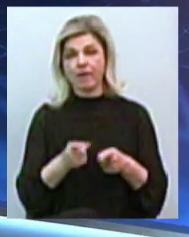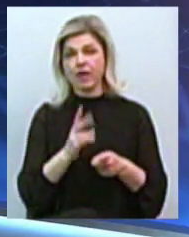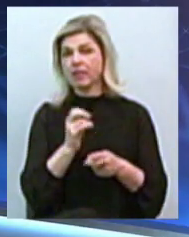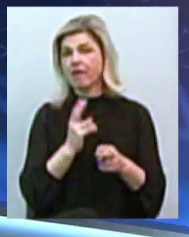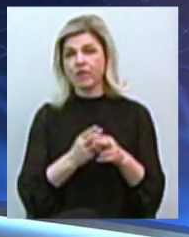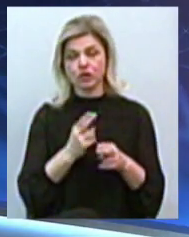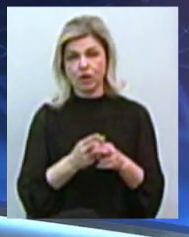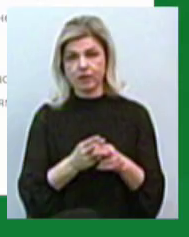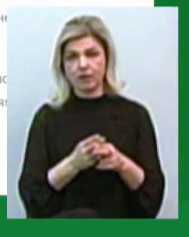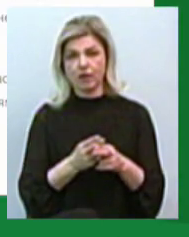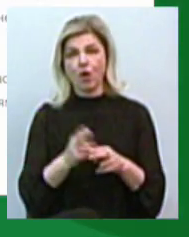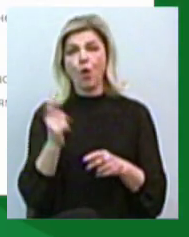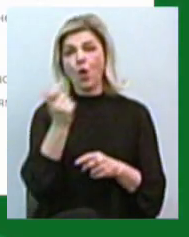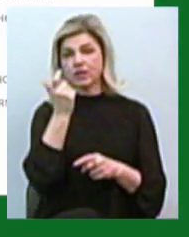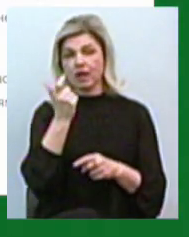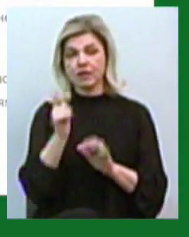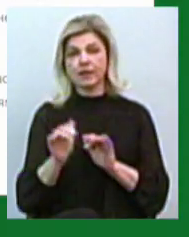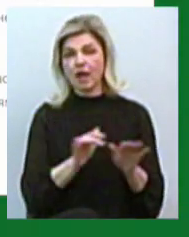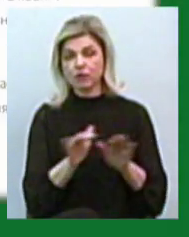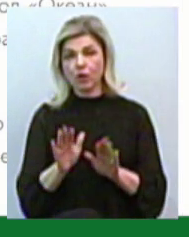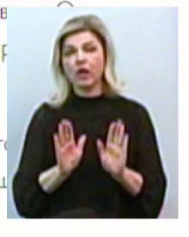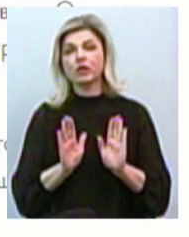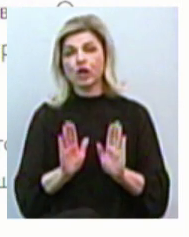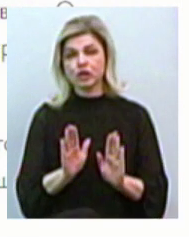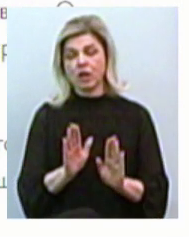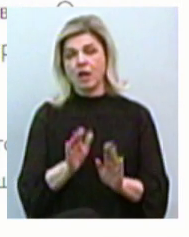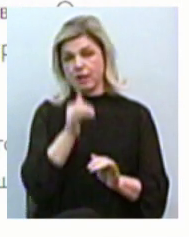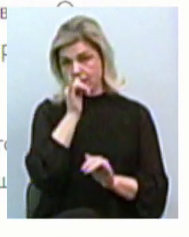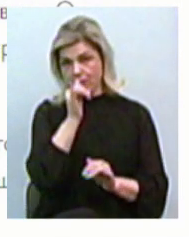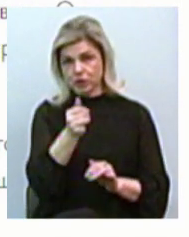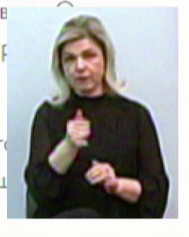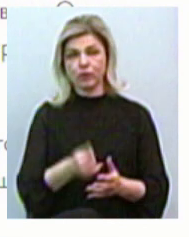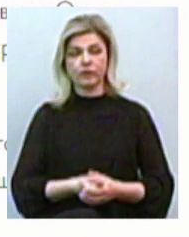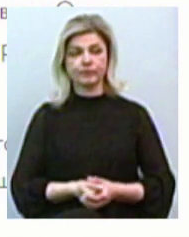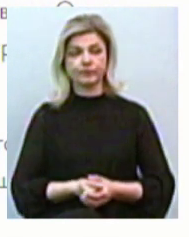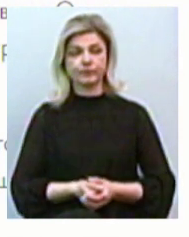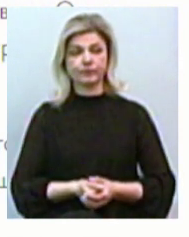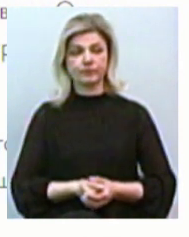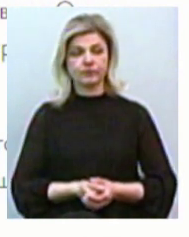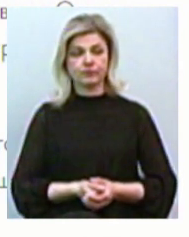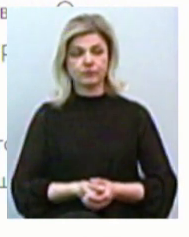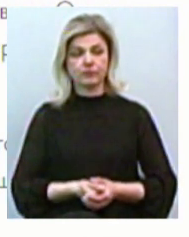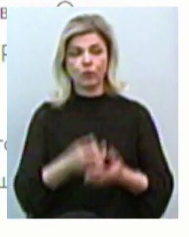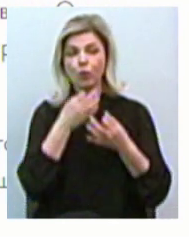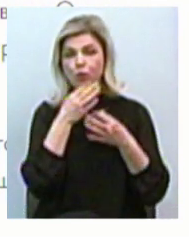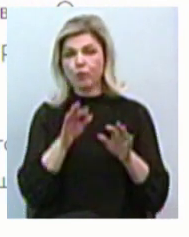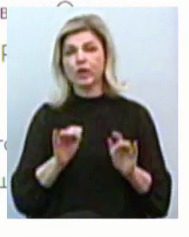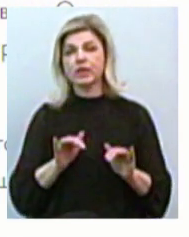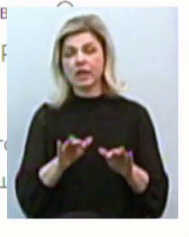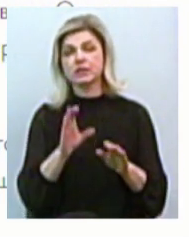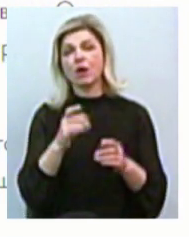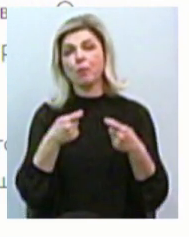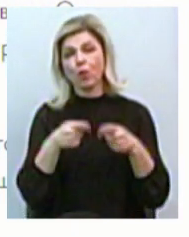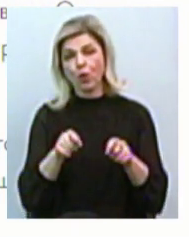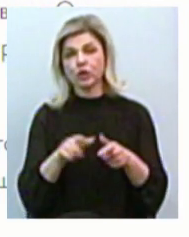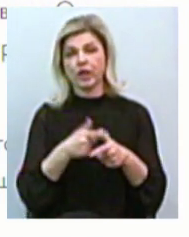заважає господарській діяльності, лише унеможливлює будь-які дії з продажу